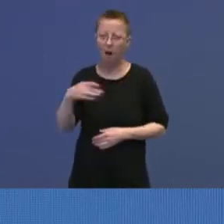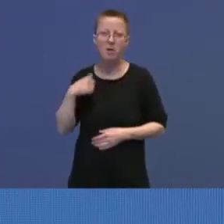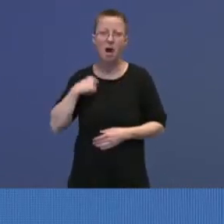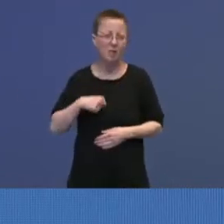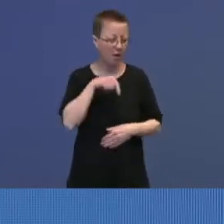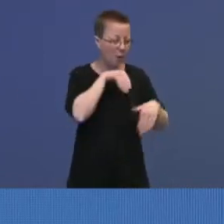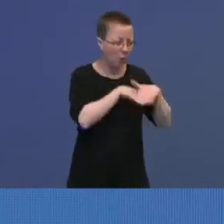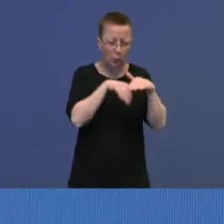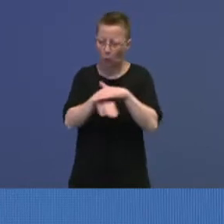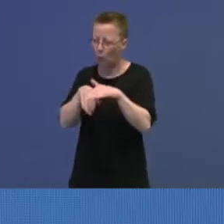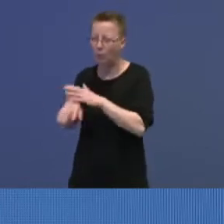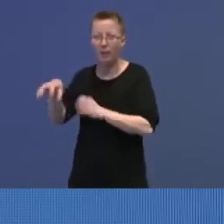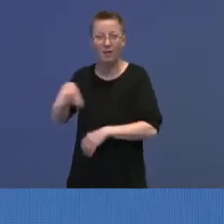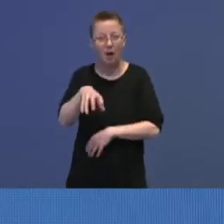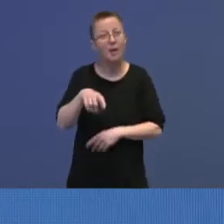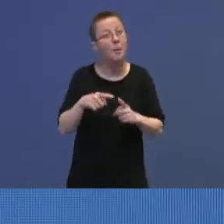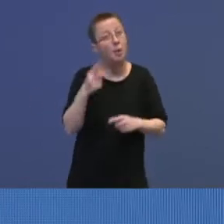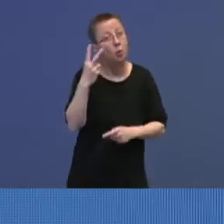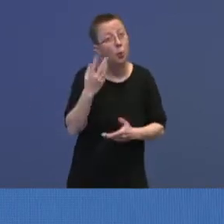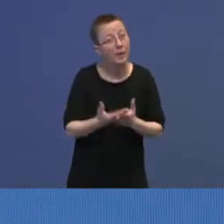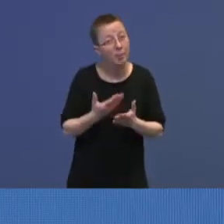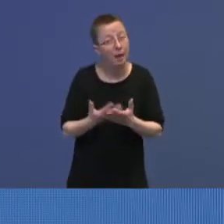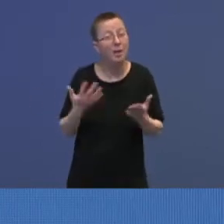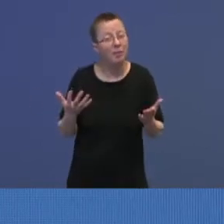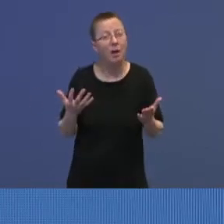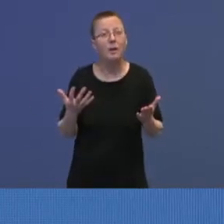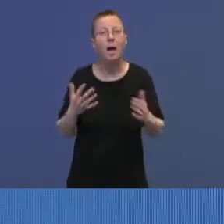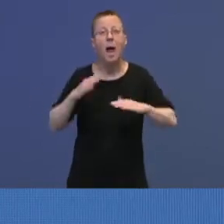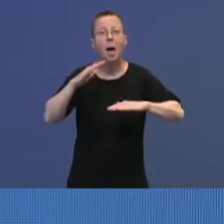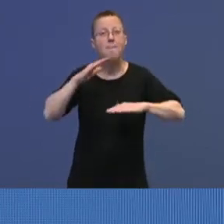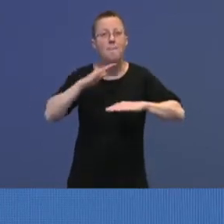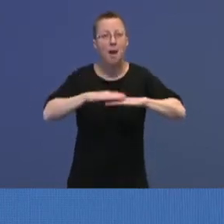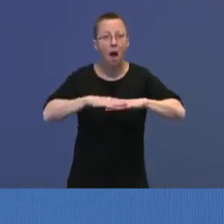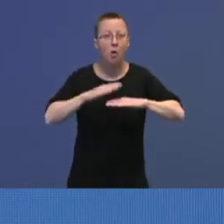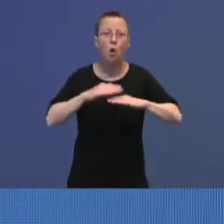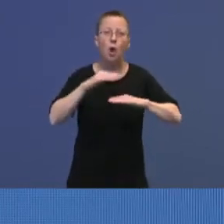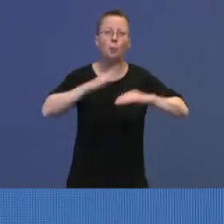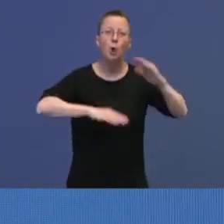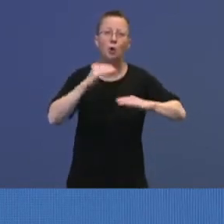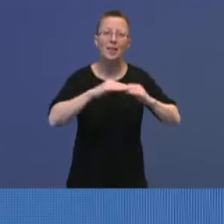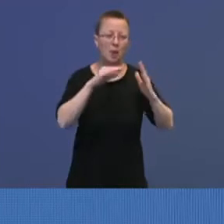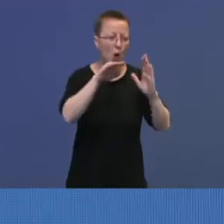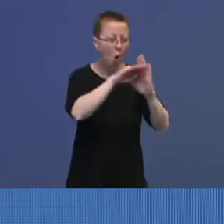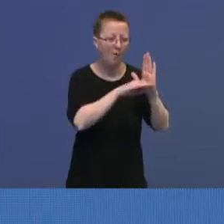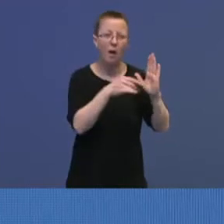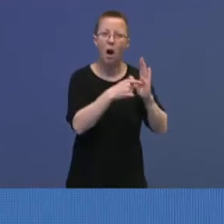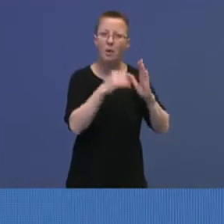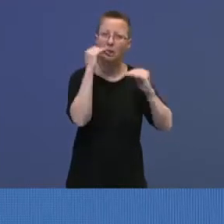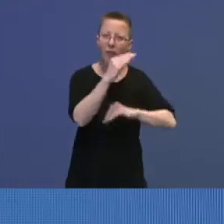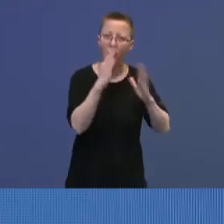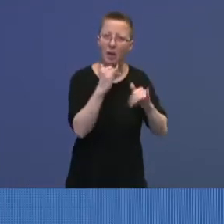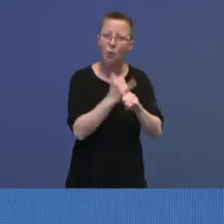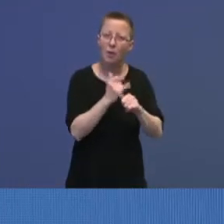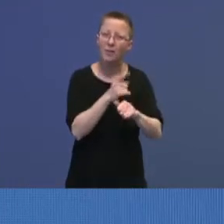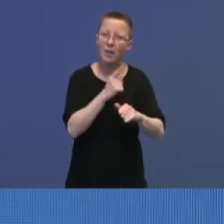for. Men hvis jeg skal ta to eksempler, så har du altså plan- og bygningsloven sett jo en rekke standarder til hvordan vi bygger i